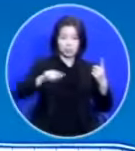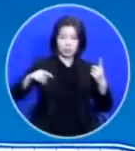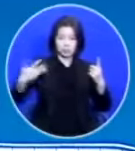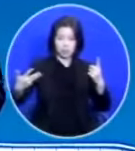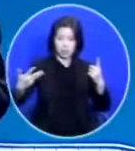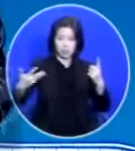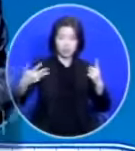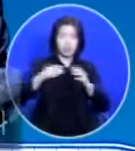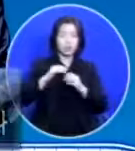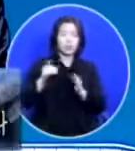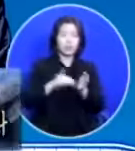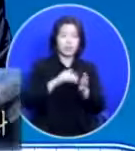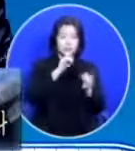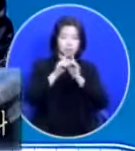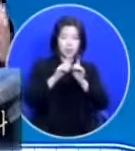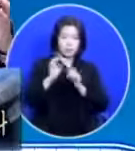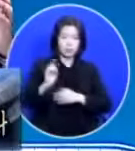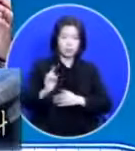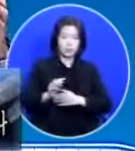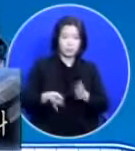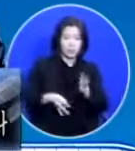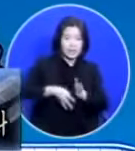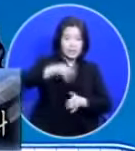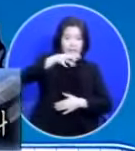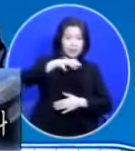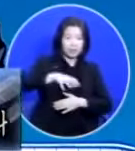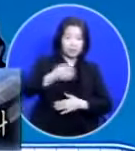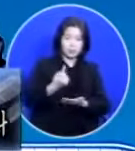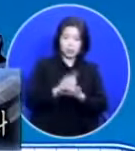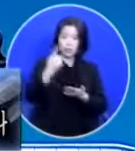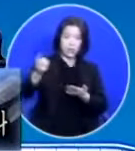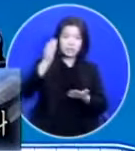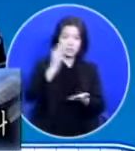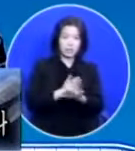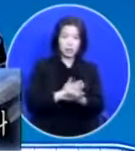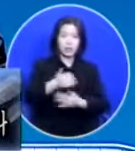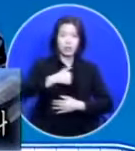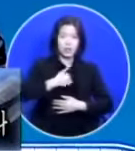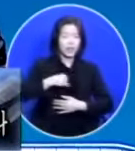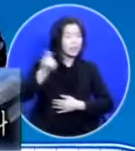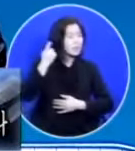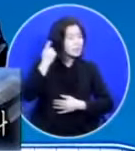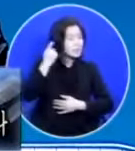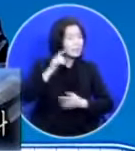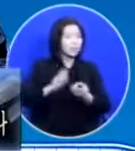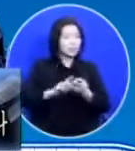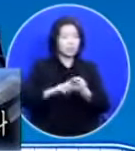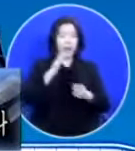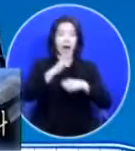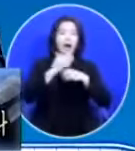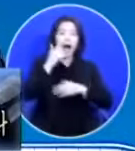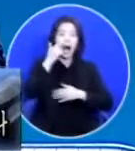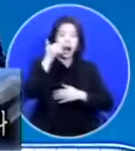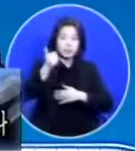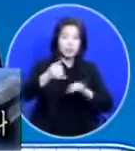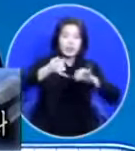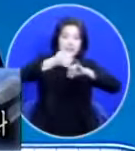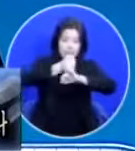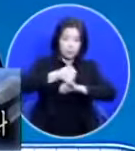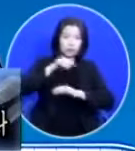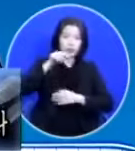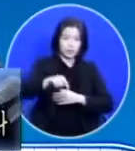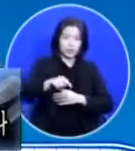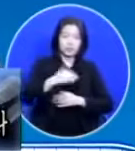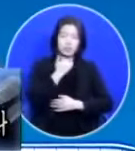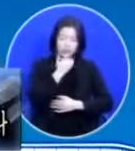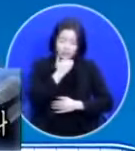이렇게 말씀하셨습니다 예루살렘을 떠나지 말고 내게 들은 바 아버지의 약속하신 것을